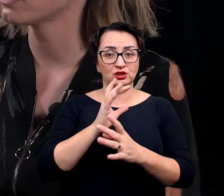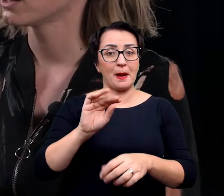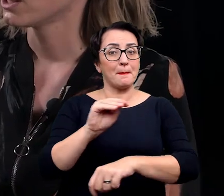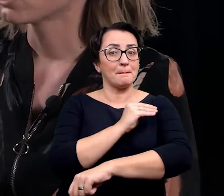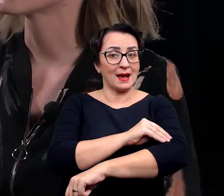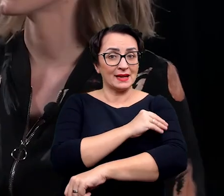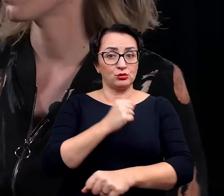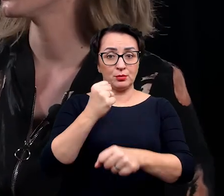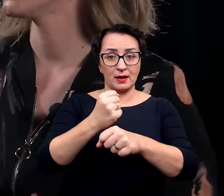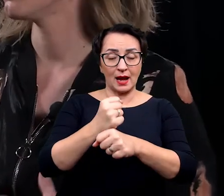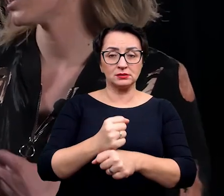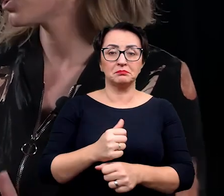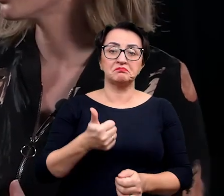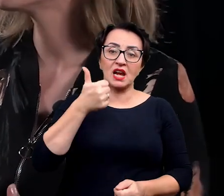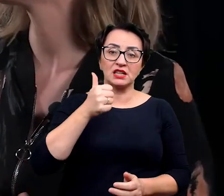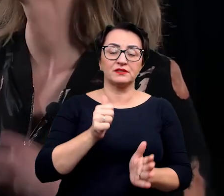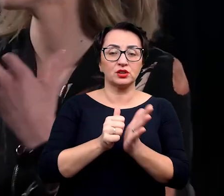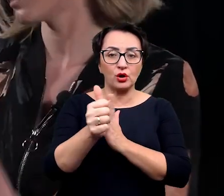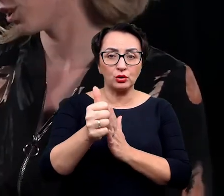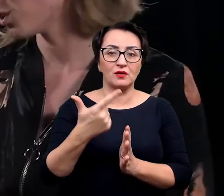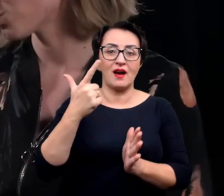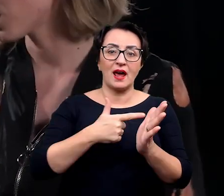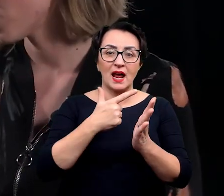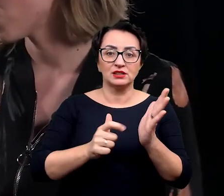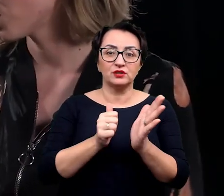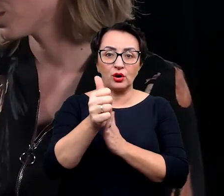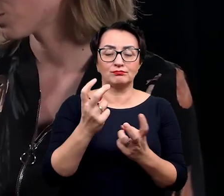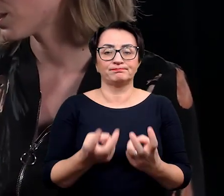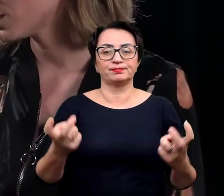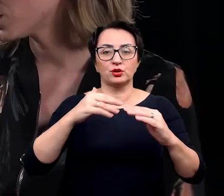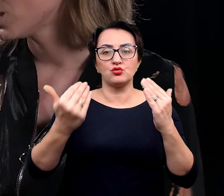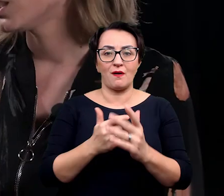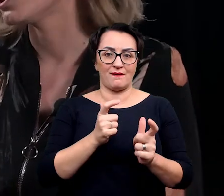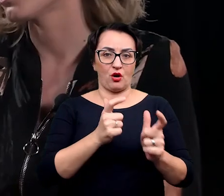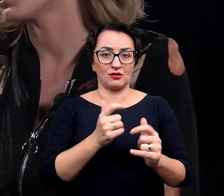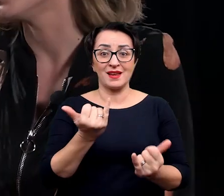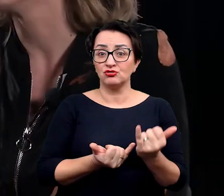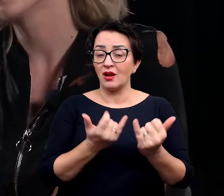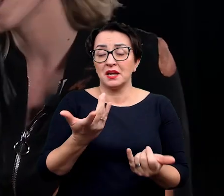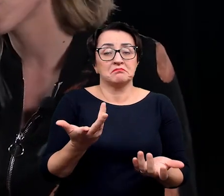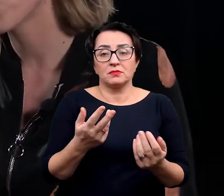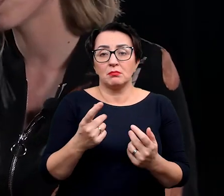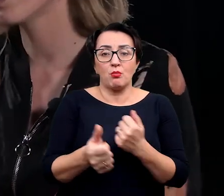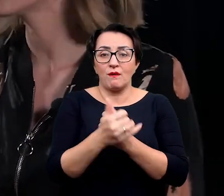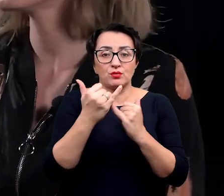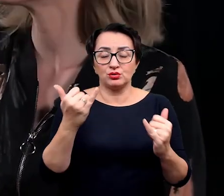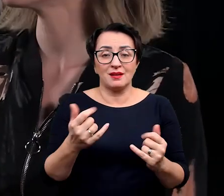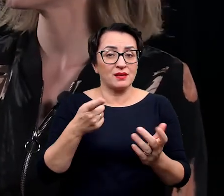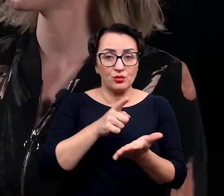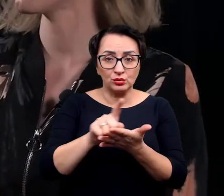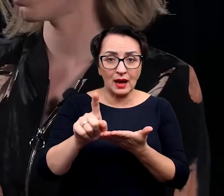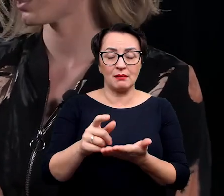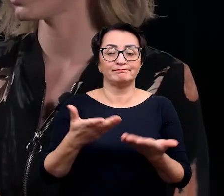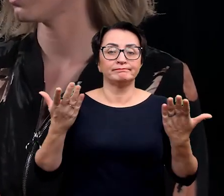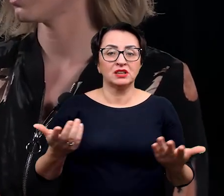pracy, no to tak naprawdę raz w tygodniu albo dwa razy w tygodniu trzeba taką hodowlę zakładać. Jeśli ona się nie uda z jakichś powodów, to nie ma się